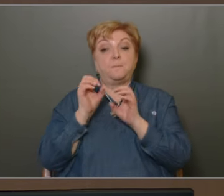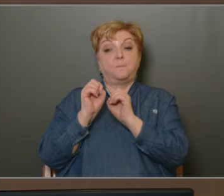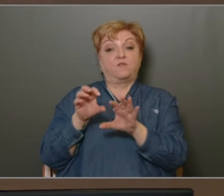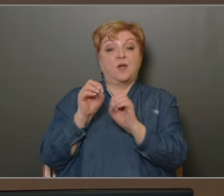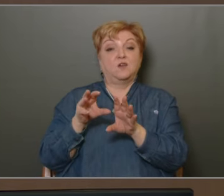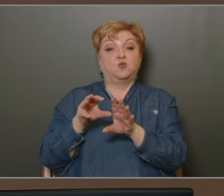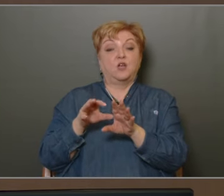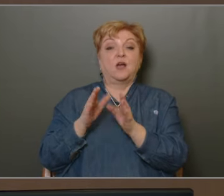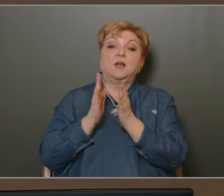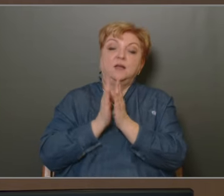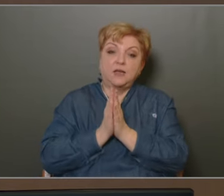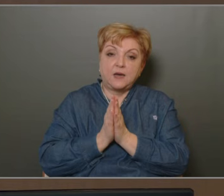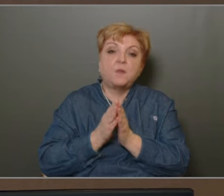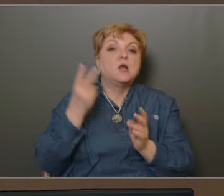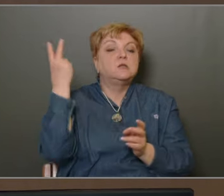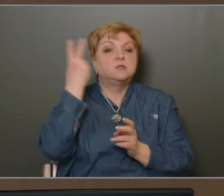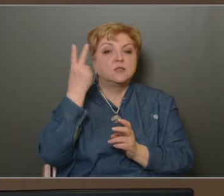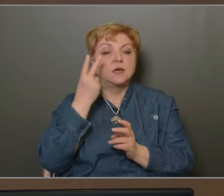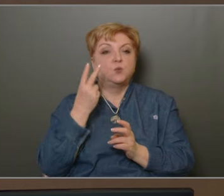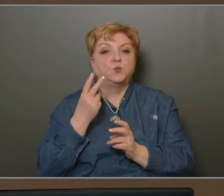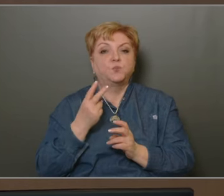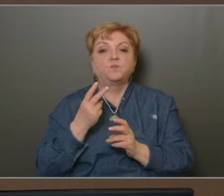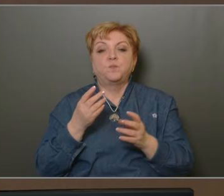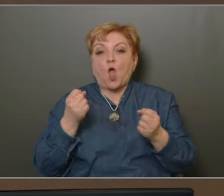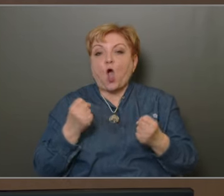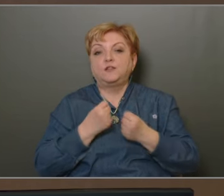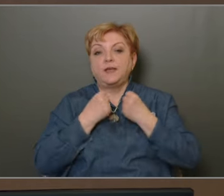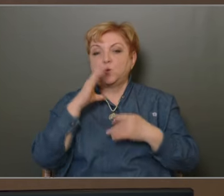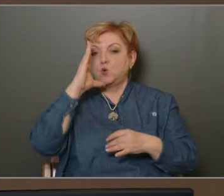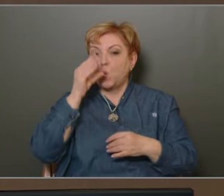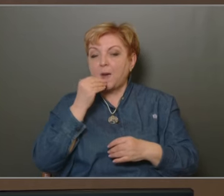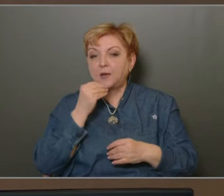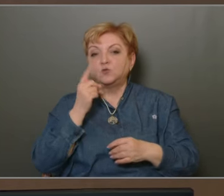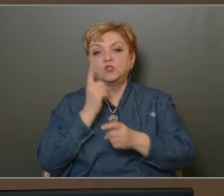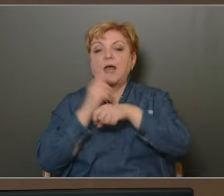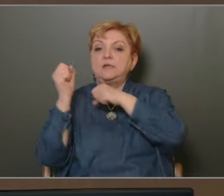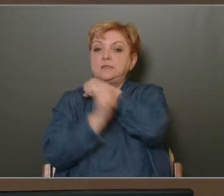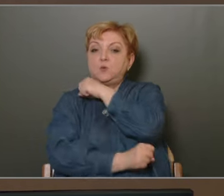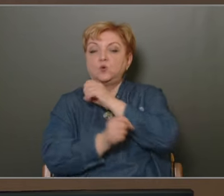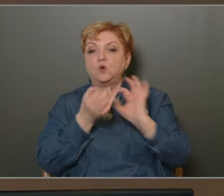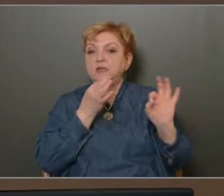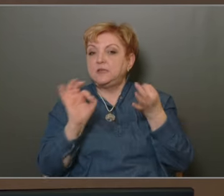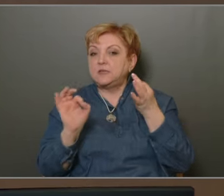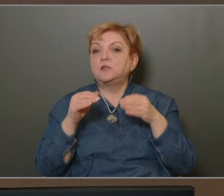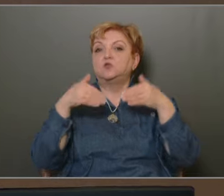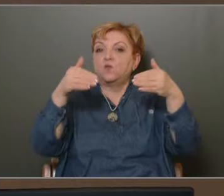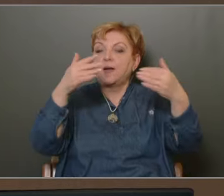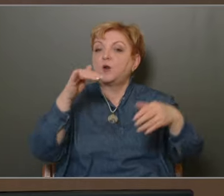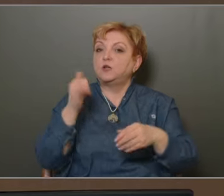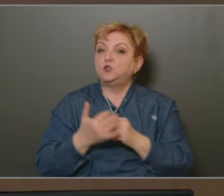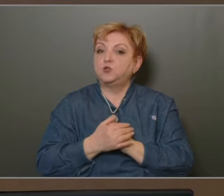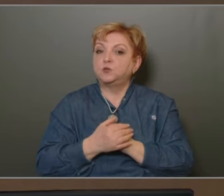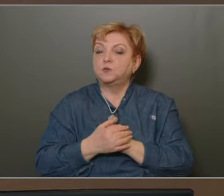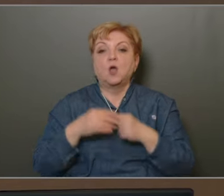Kérem a szakszerű, a hatékony, a humánus, de szigorú intézkedéseket továbbra is.